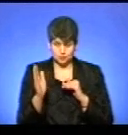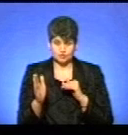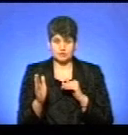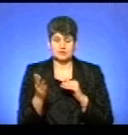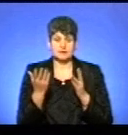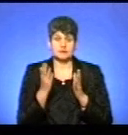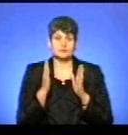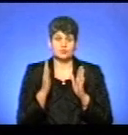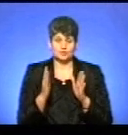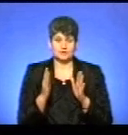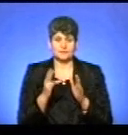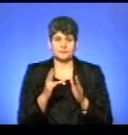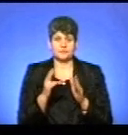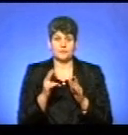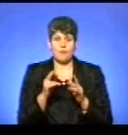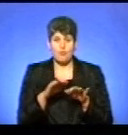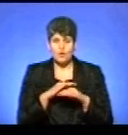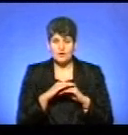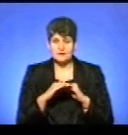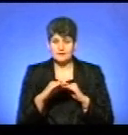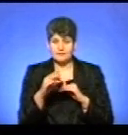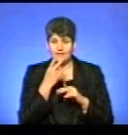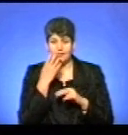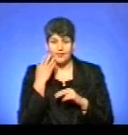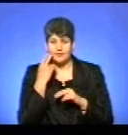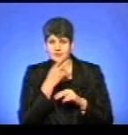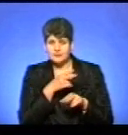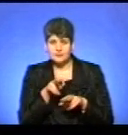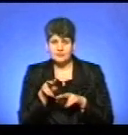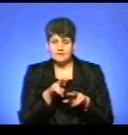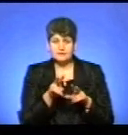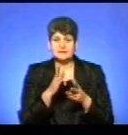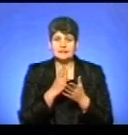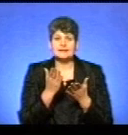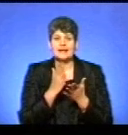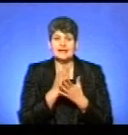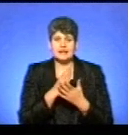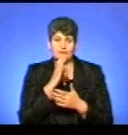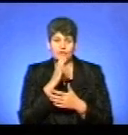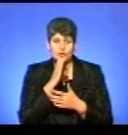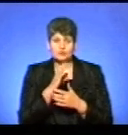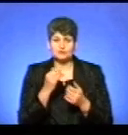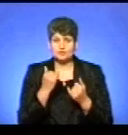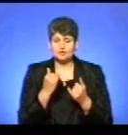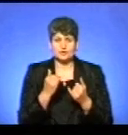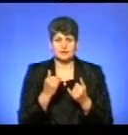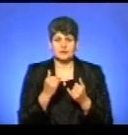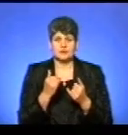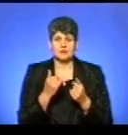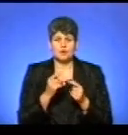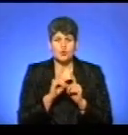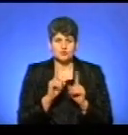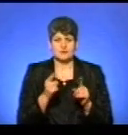де буде, звичайно, по снійовому покриву легше встановити місце знаходження вовка, тому що сьогодні особливий акцент на це